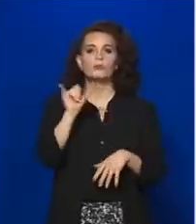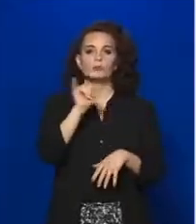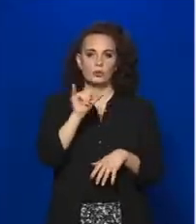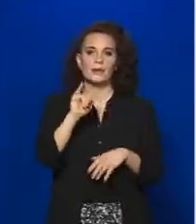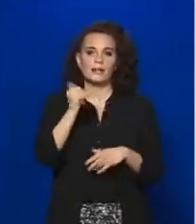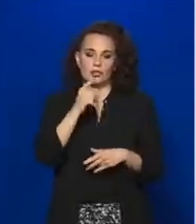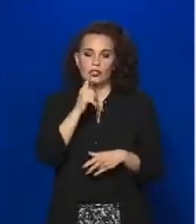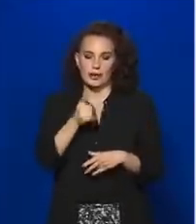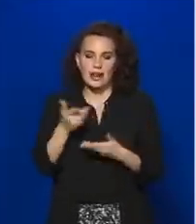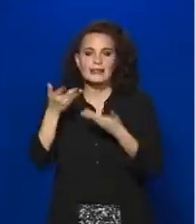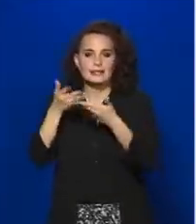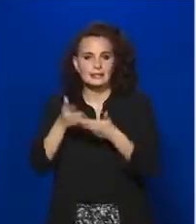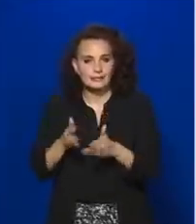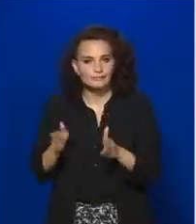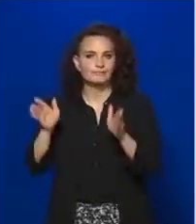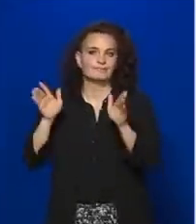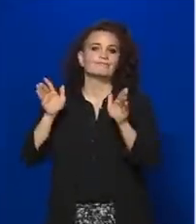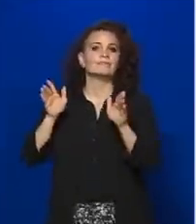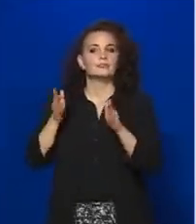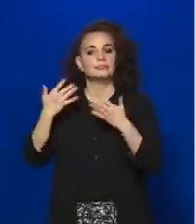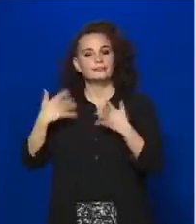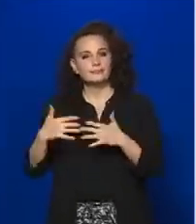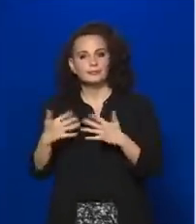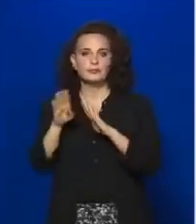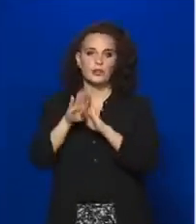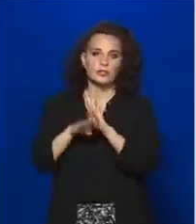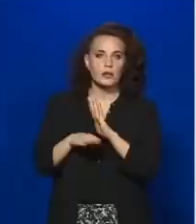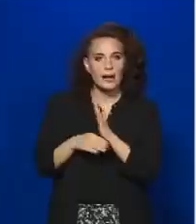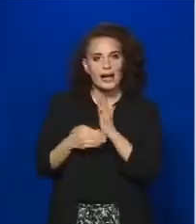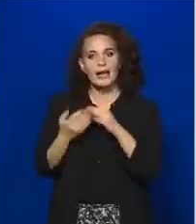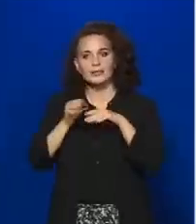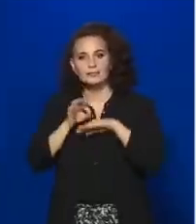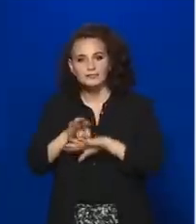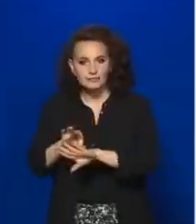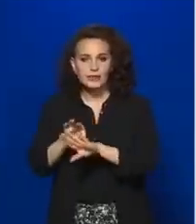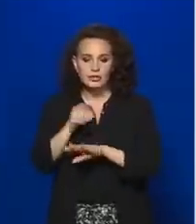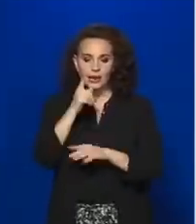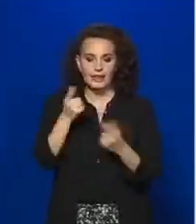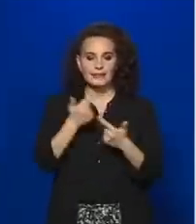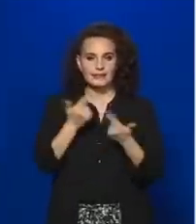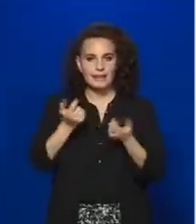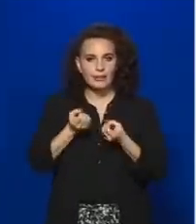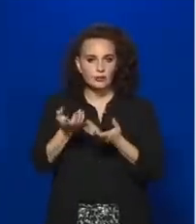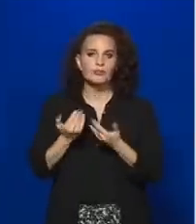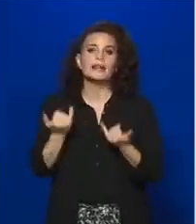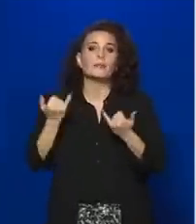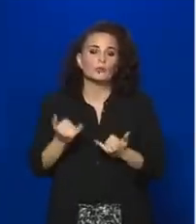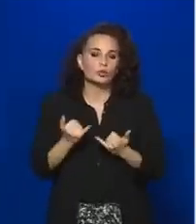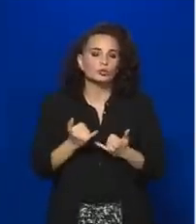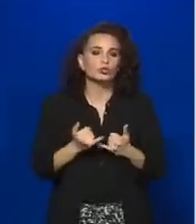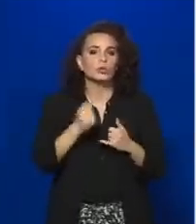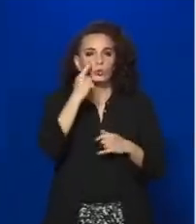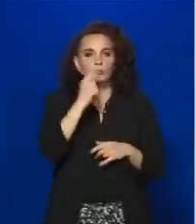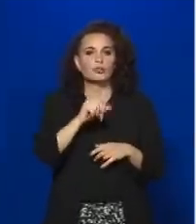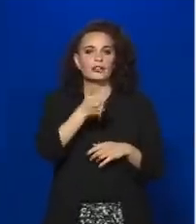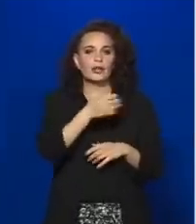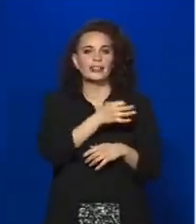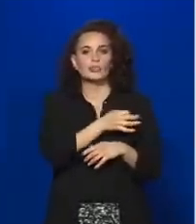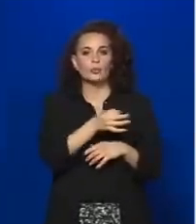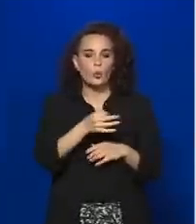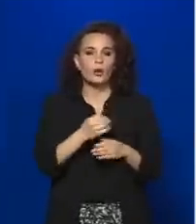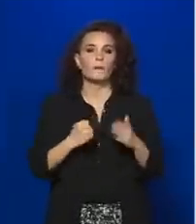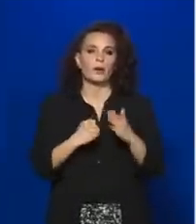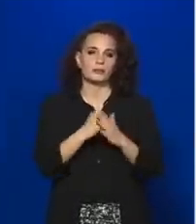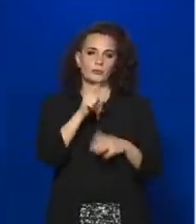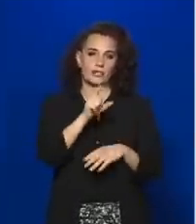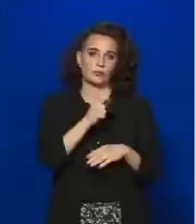időben próbálunk majd szabályokat alkotni, és arról tájékoztatást is fogunk tudni adni, de egyelőre, tehát ezek a szabályok június 1-től maximum